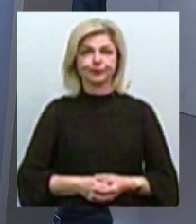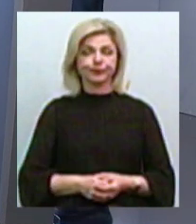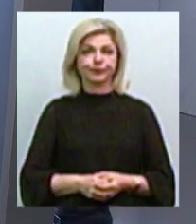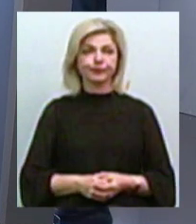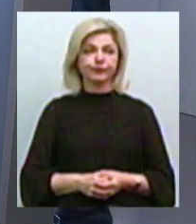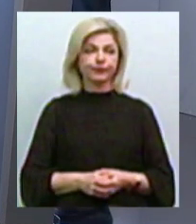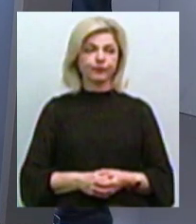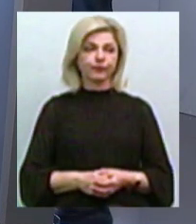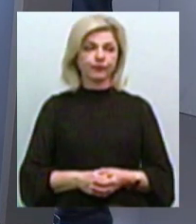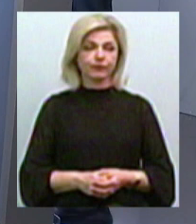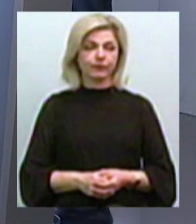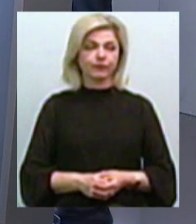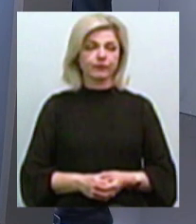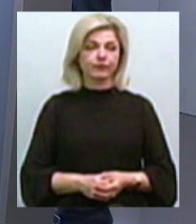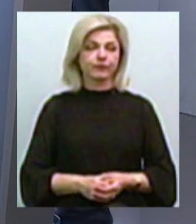Кроме цього, ми